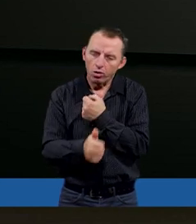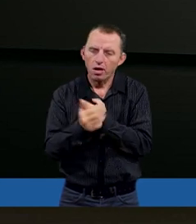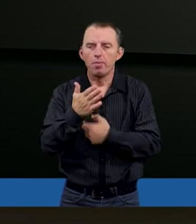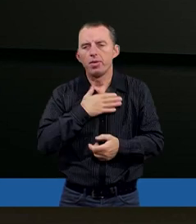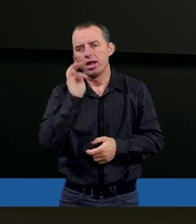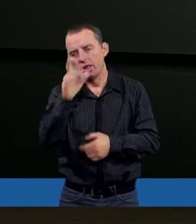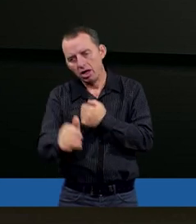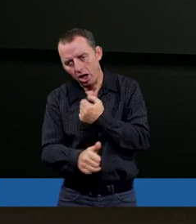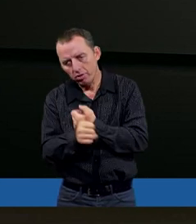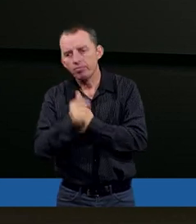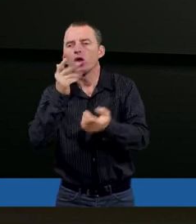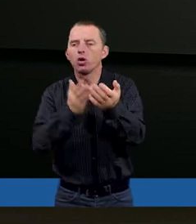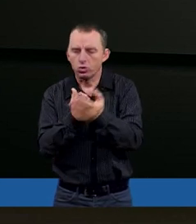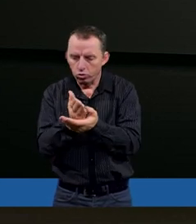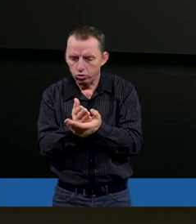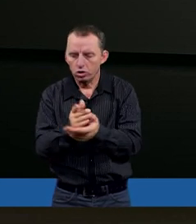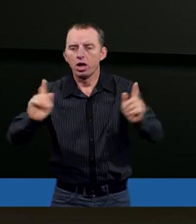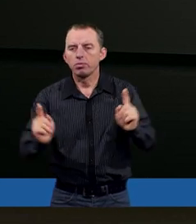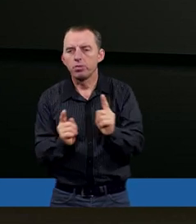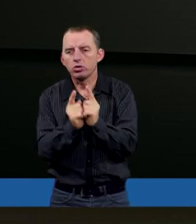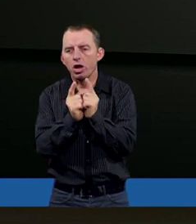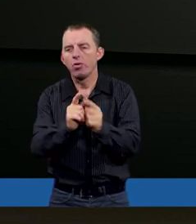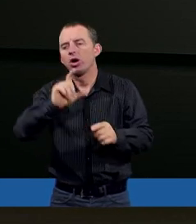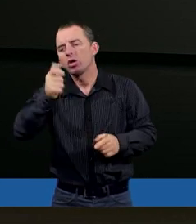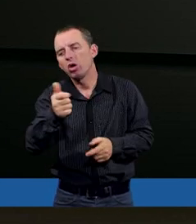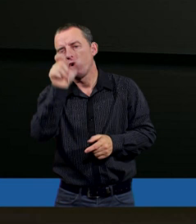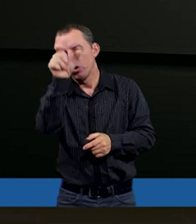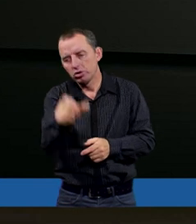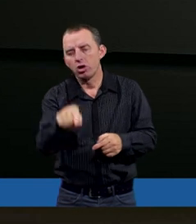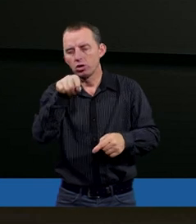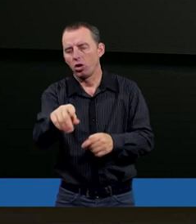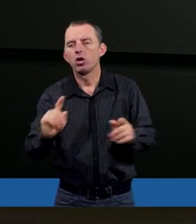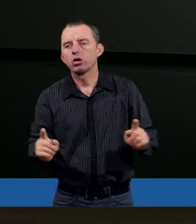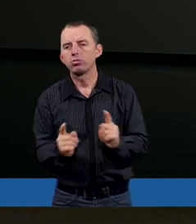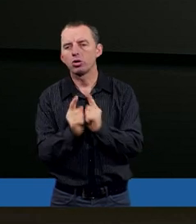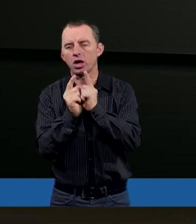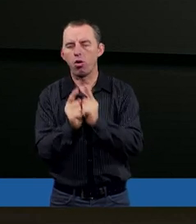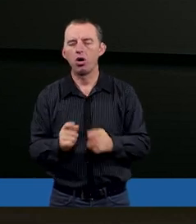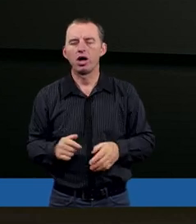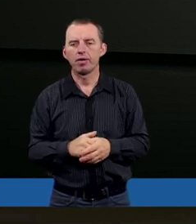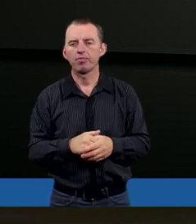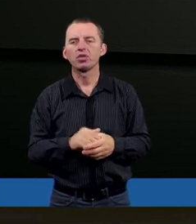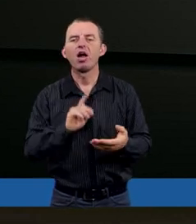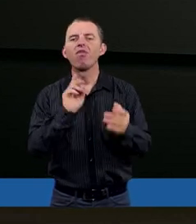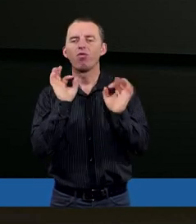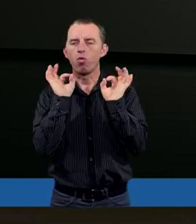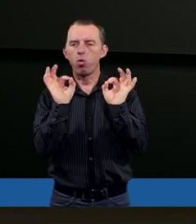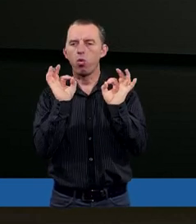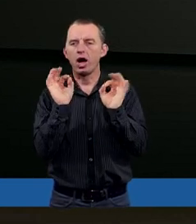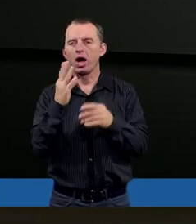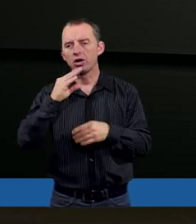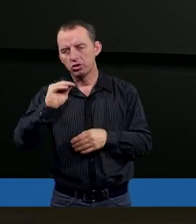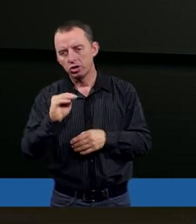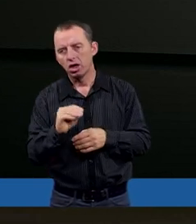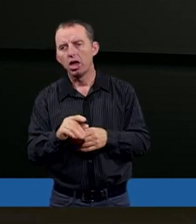ma takie argumenty, że cię słusznie spotkało to, co cię spotkało, tak? Więc właśnie, my czasem